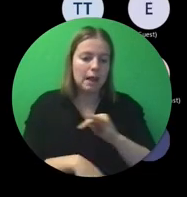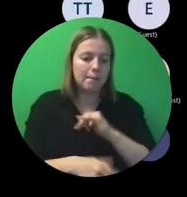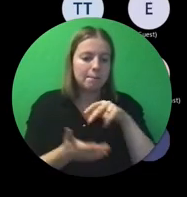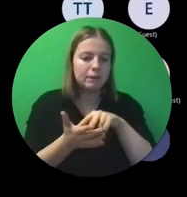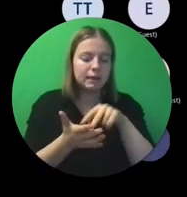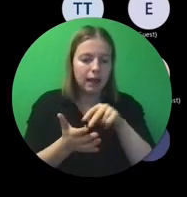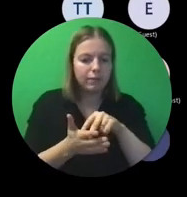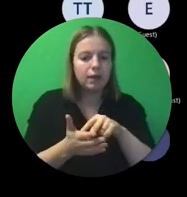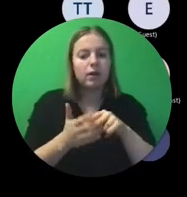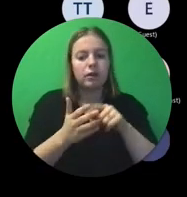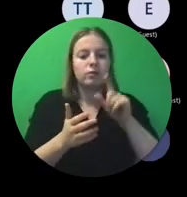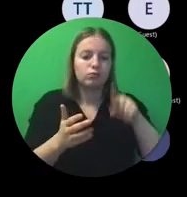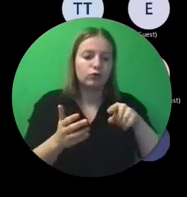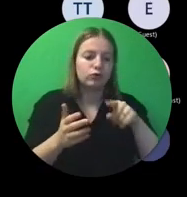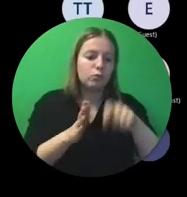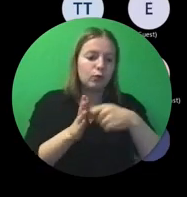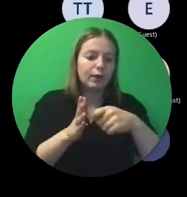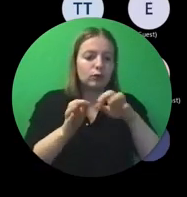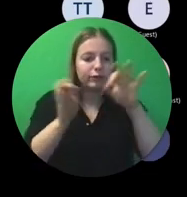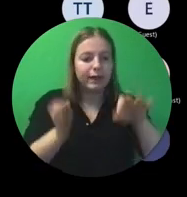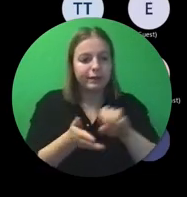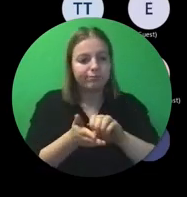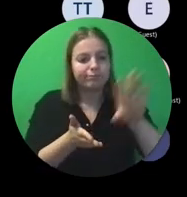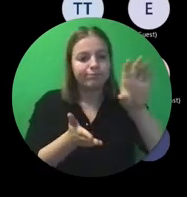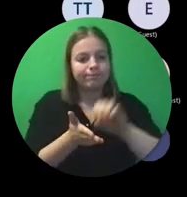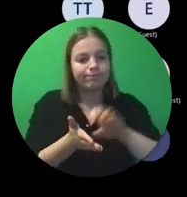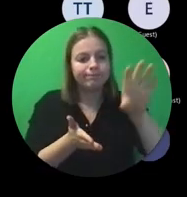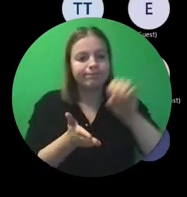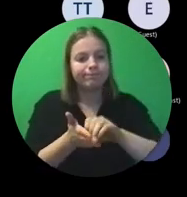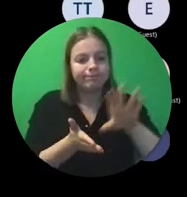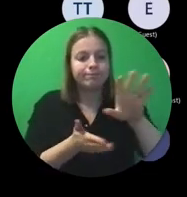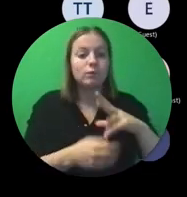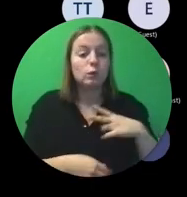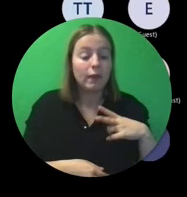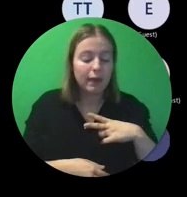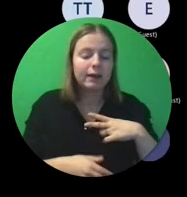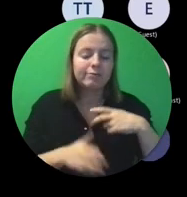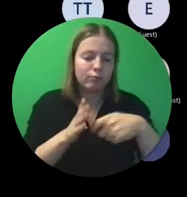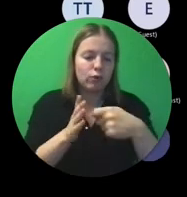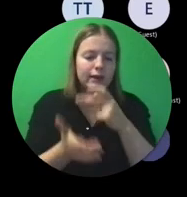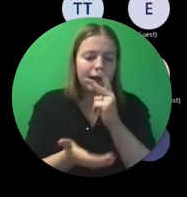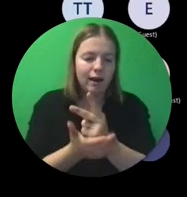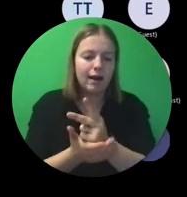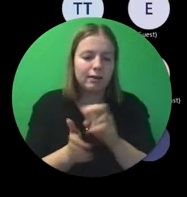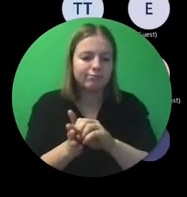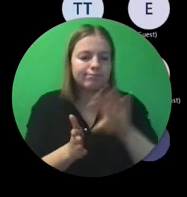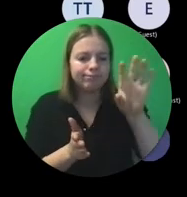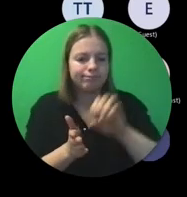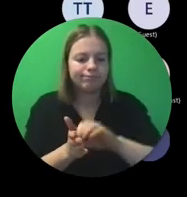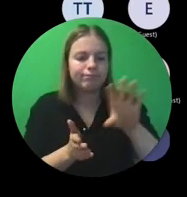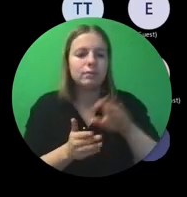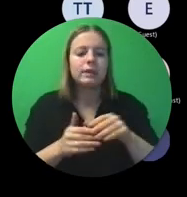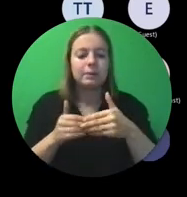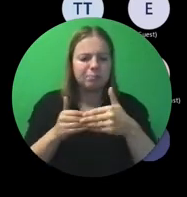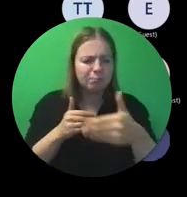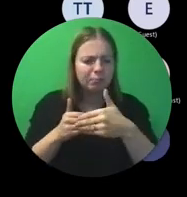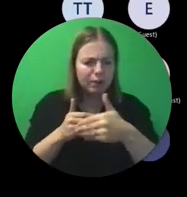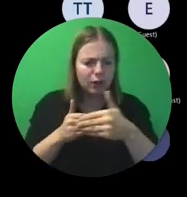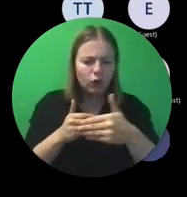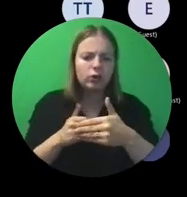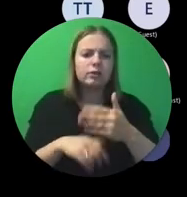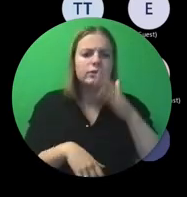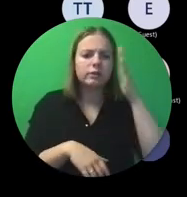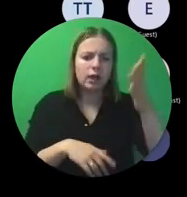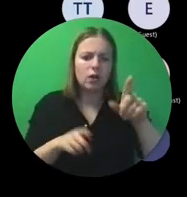projectresultaten moeten gaan opladen als het project klaar is. En daar ga je binnenkort ook al de